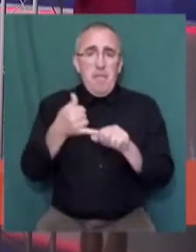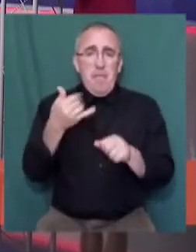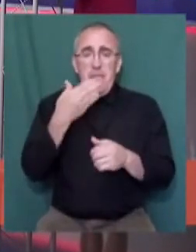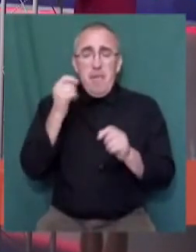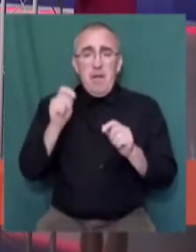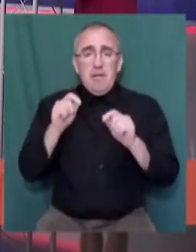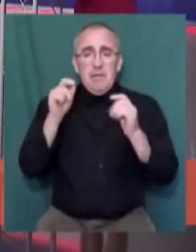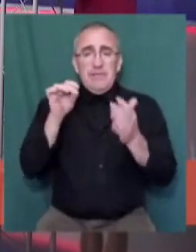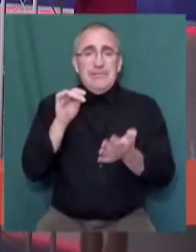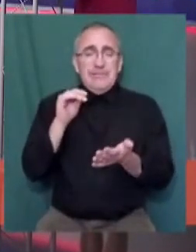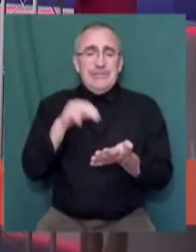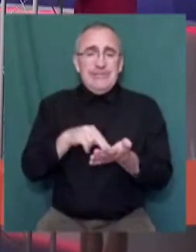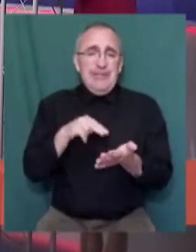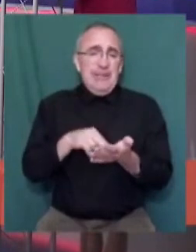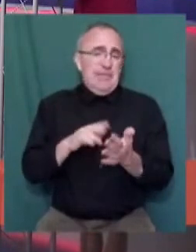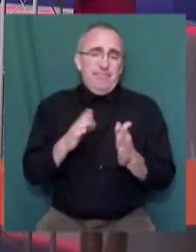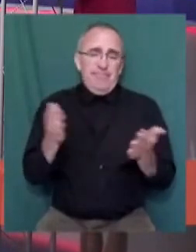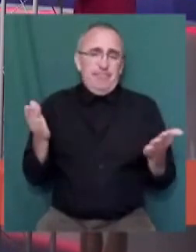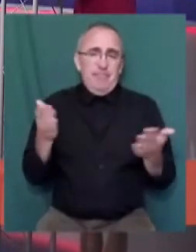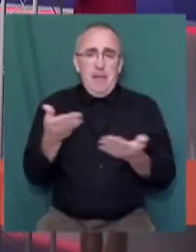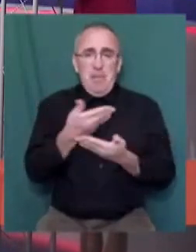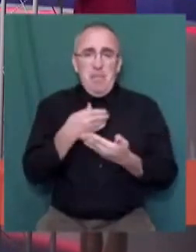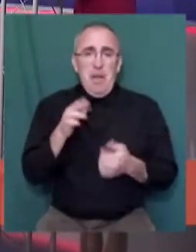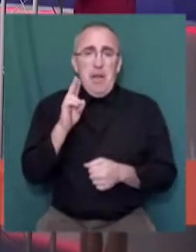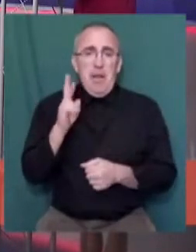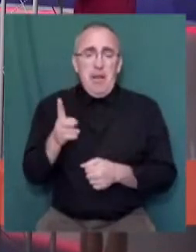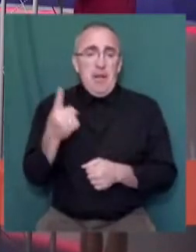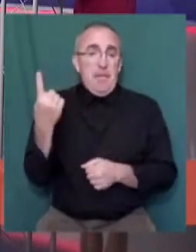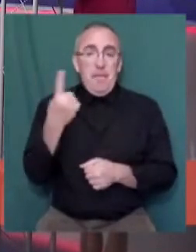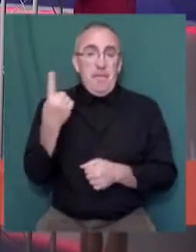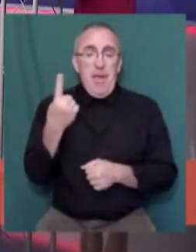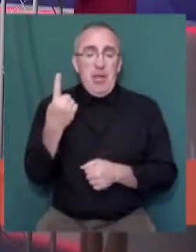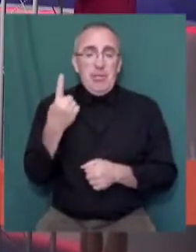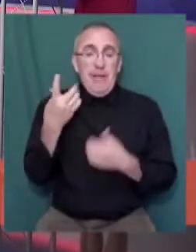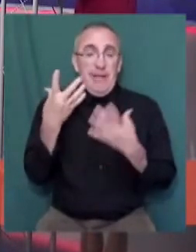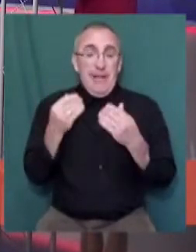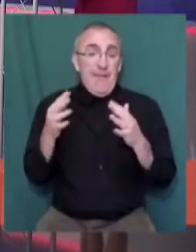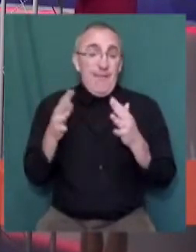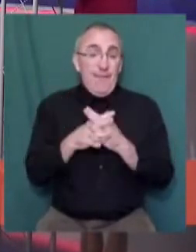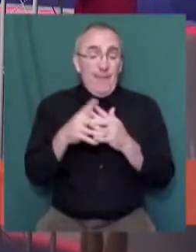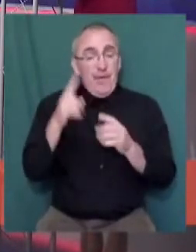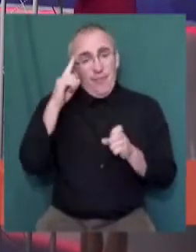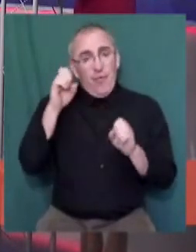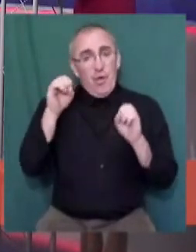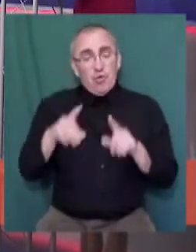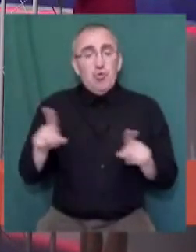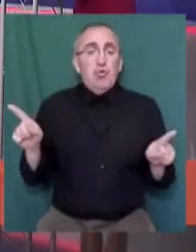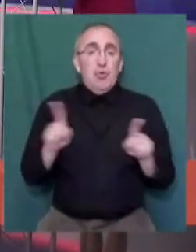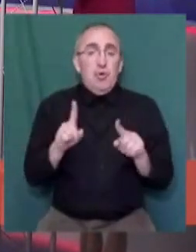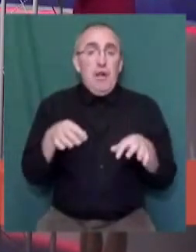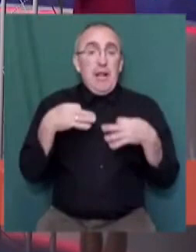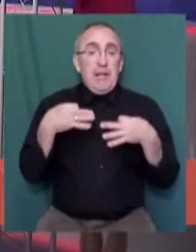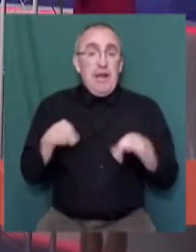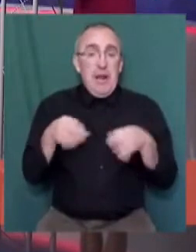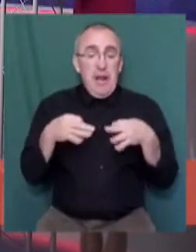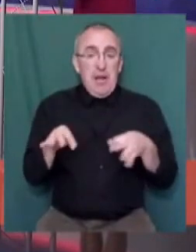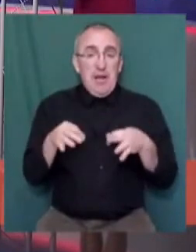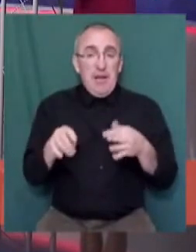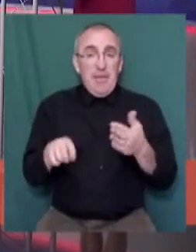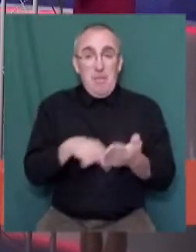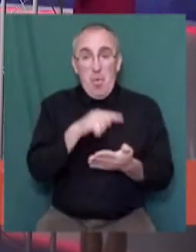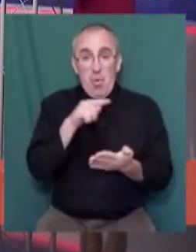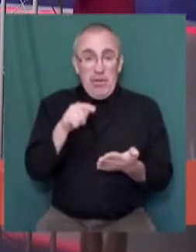ціни на палива немає. Тому ми, як з перших днів війни, вирішили, що транспорт муніципальний,